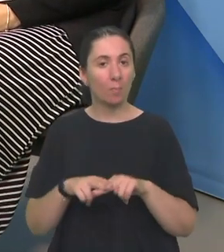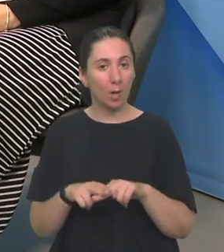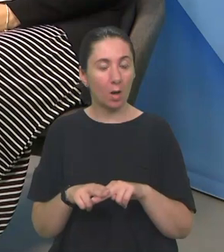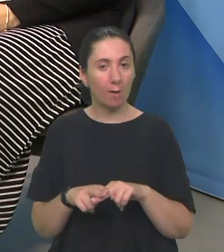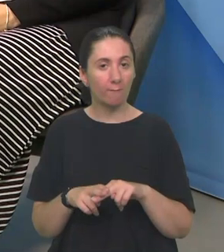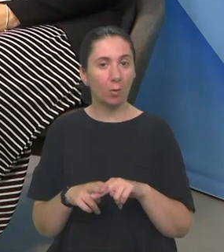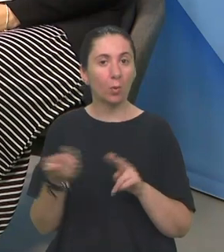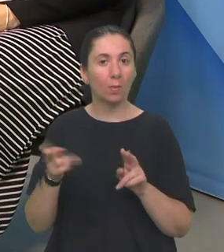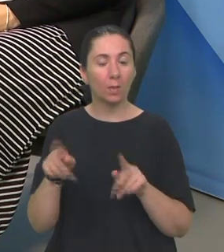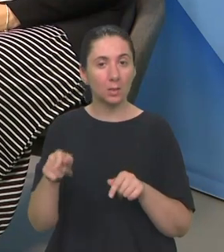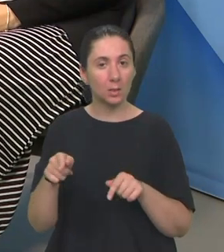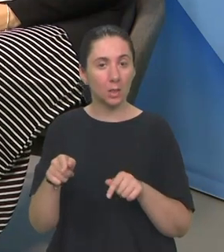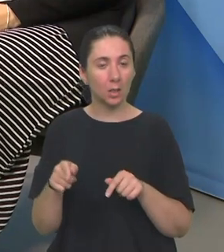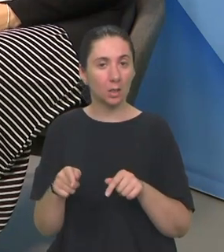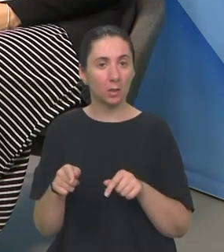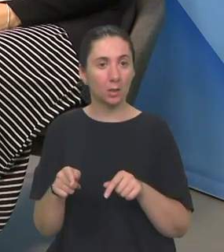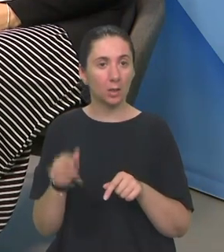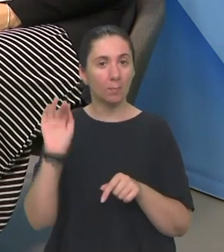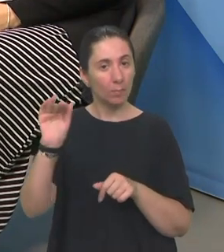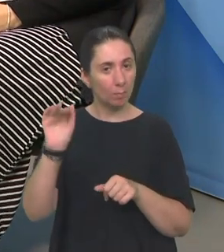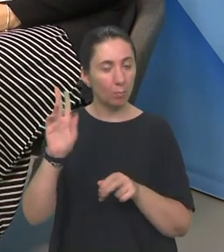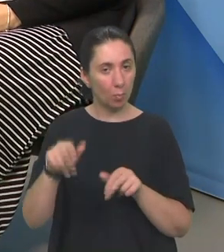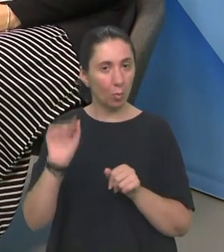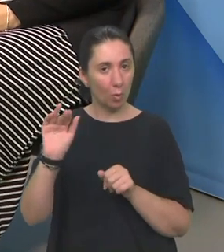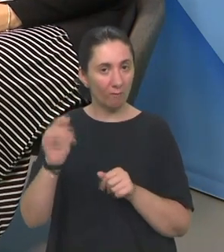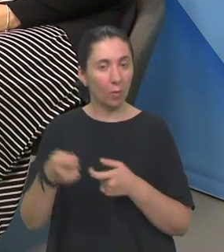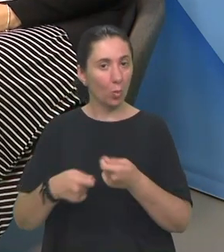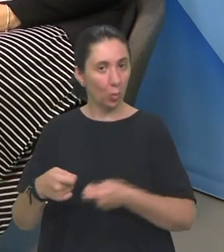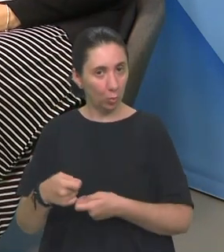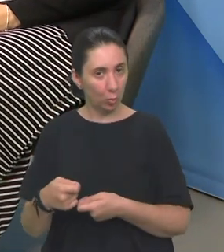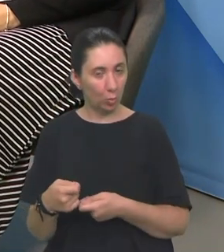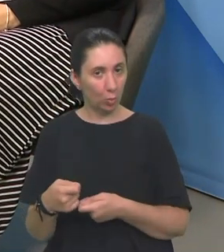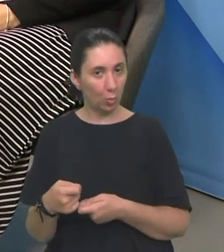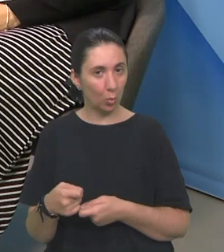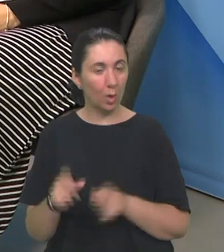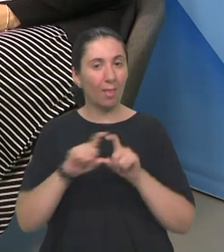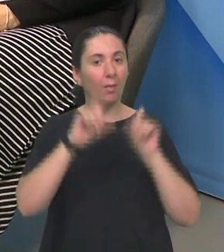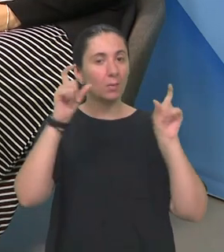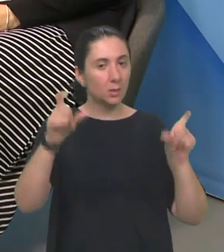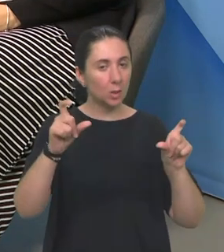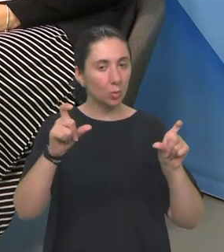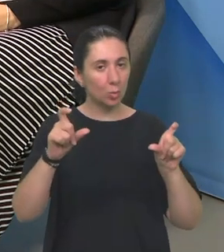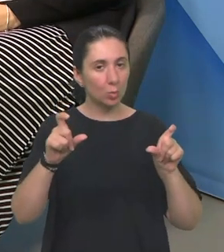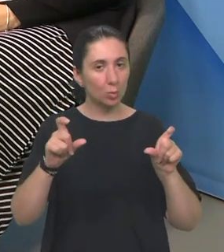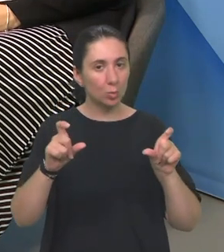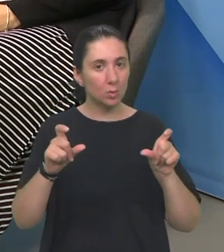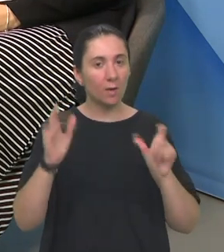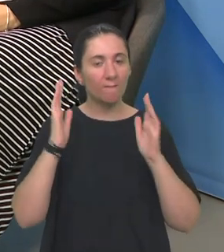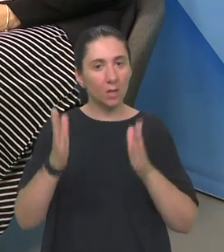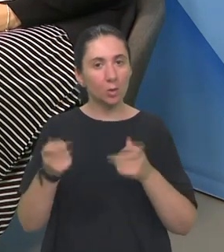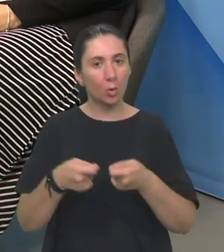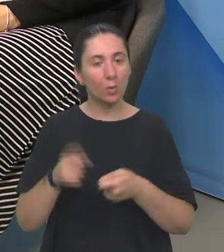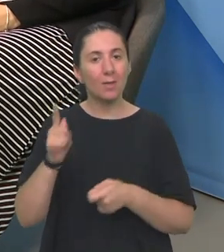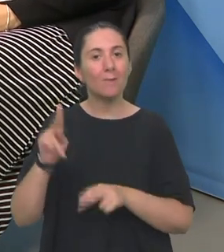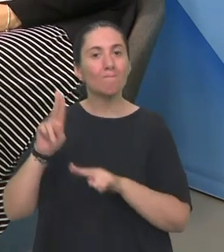da se na Apliciraju udruge, institucije, vjerske organizacije